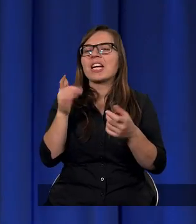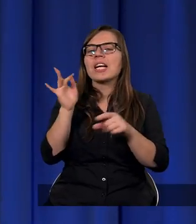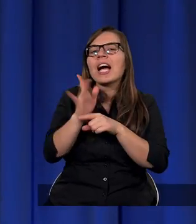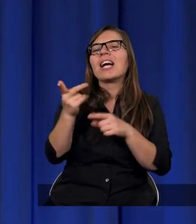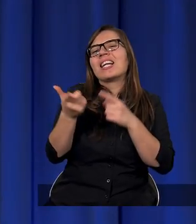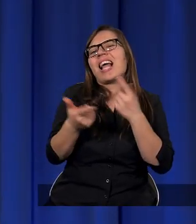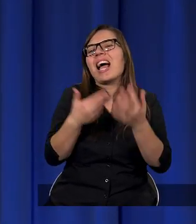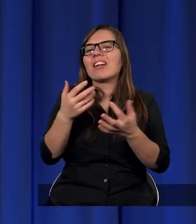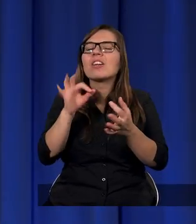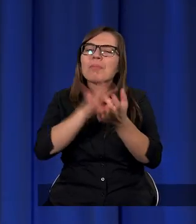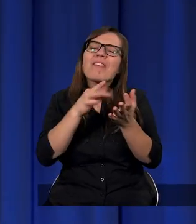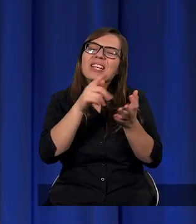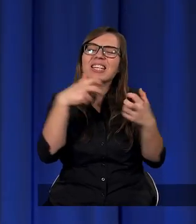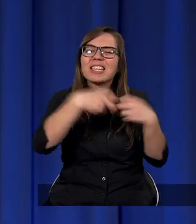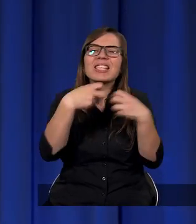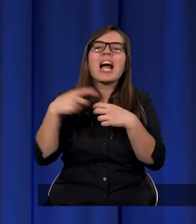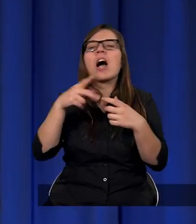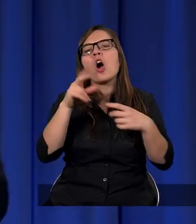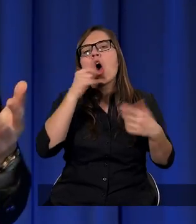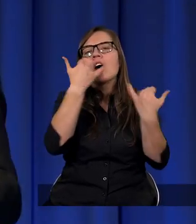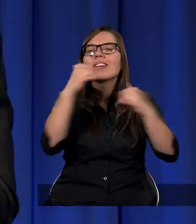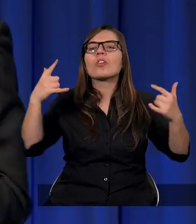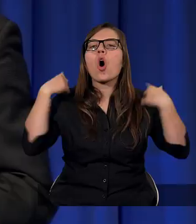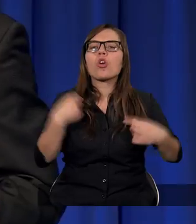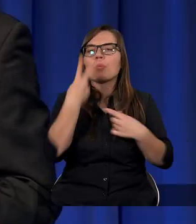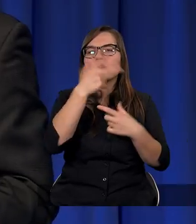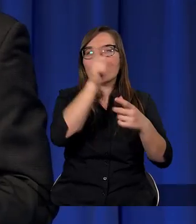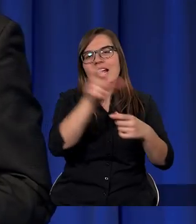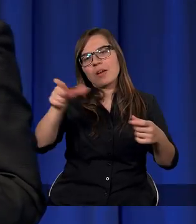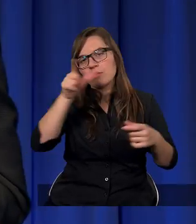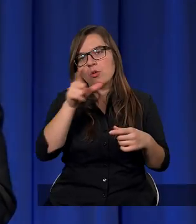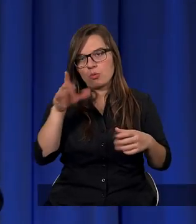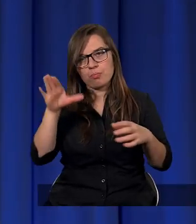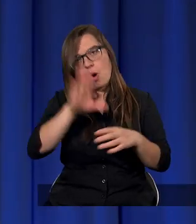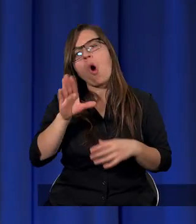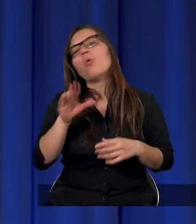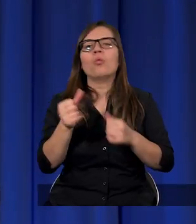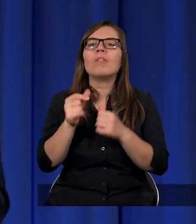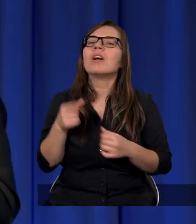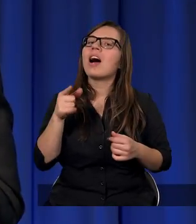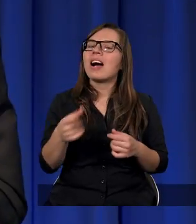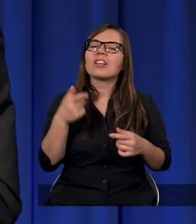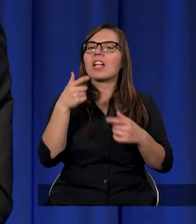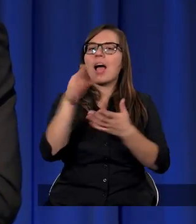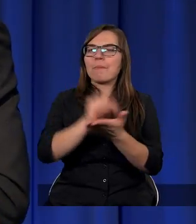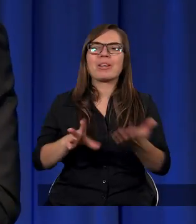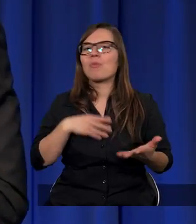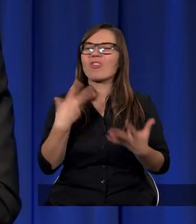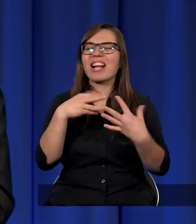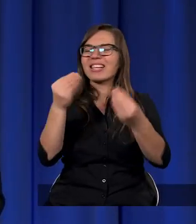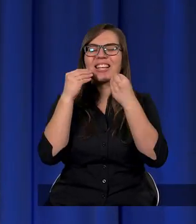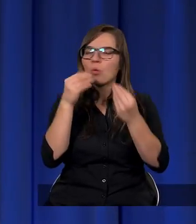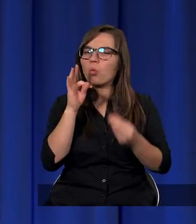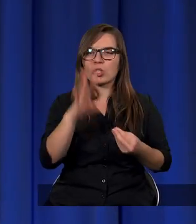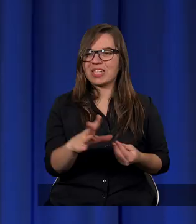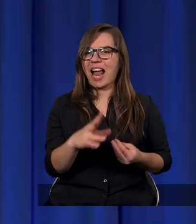wiara w trzech, w trzech osobnych Bogów. No to tak naprawdę jest politeizm. Ale nie tak Pismo Święte naucza na temat